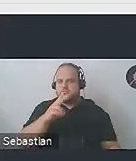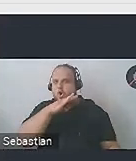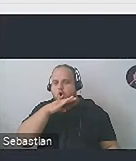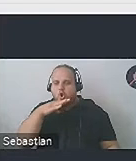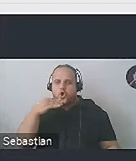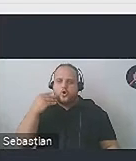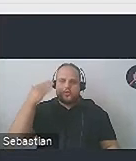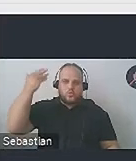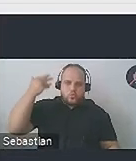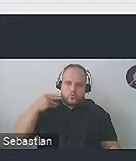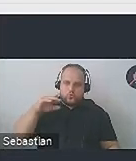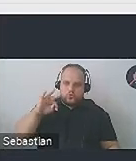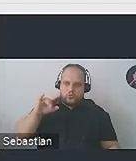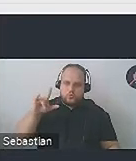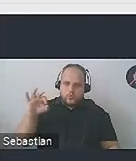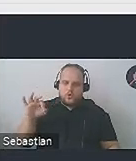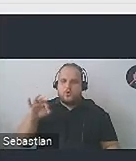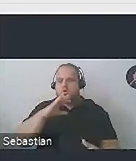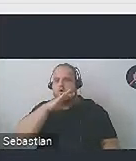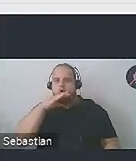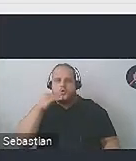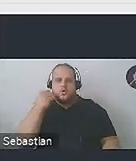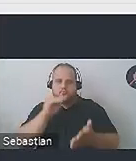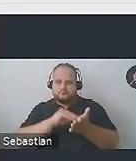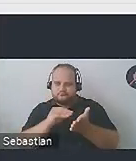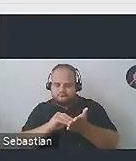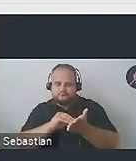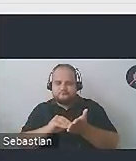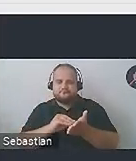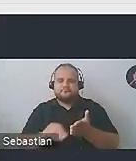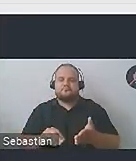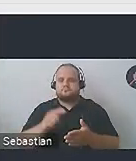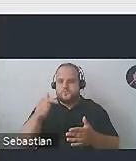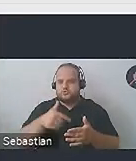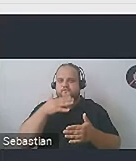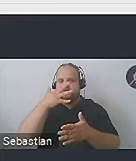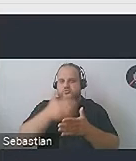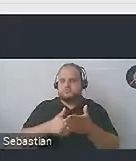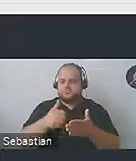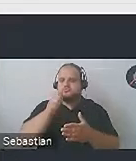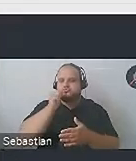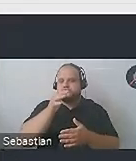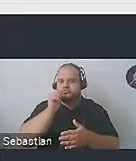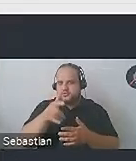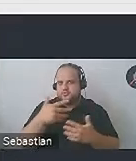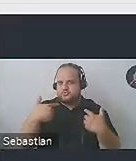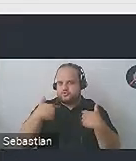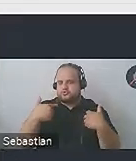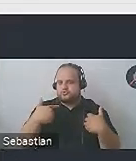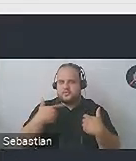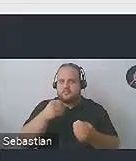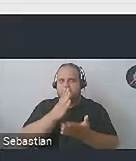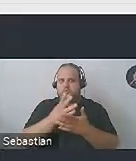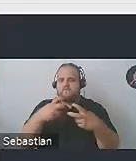kolorem tła, na którym jest ten tekst. Takie kryteria można wykorzystać w codziennym życiu, nie tylko w internecie. Na przykład